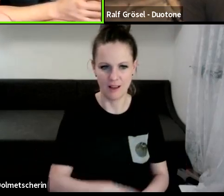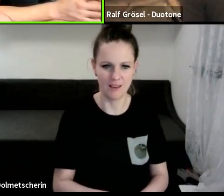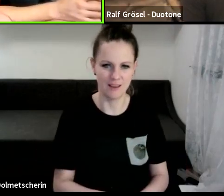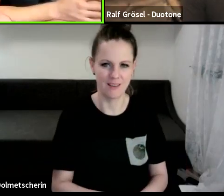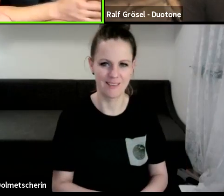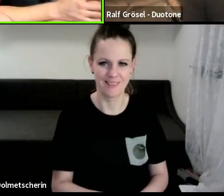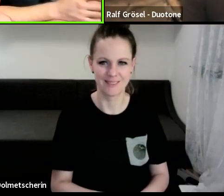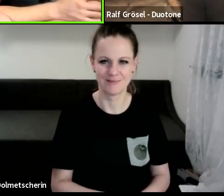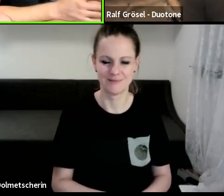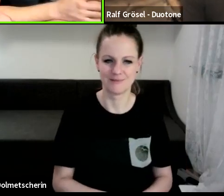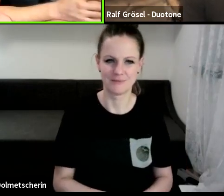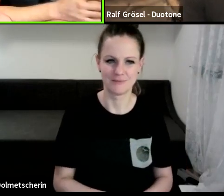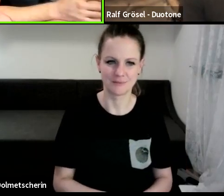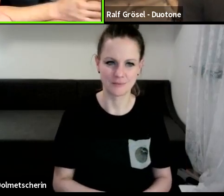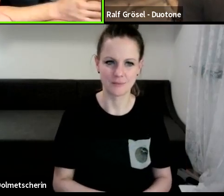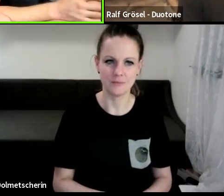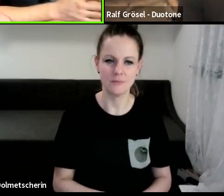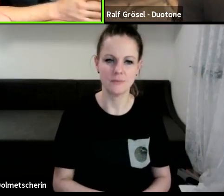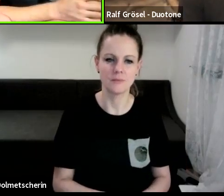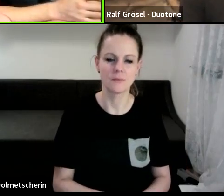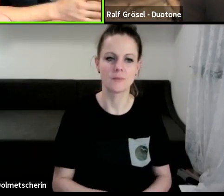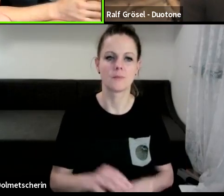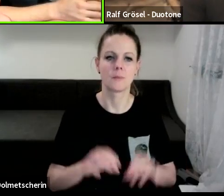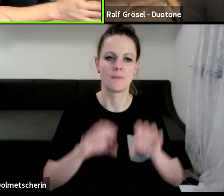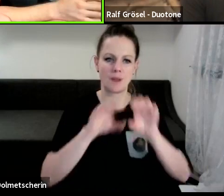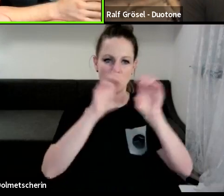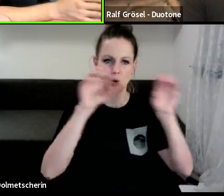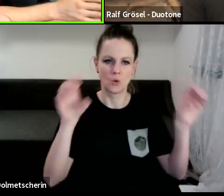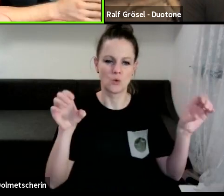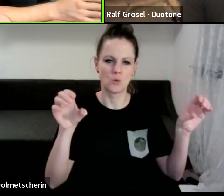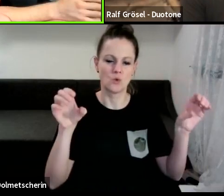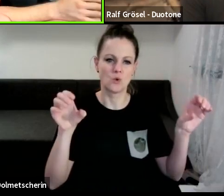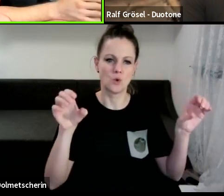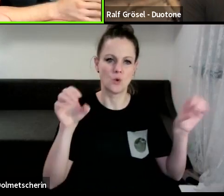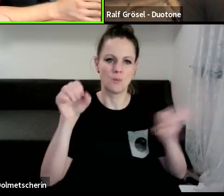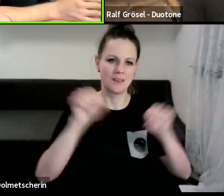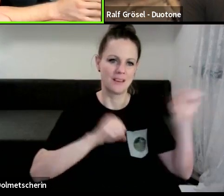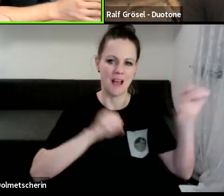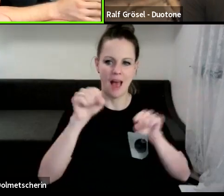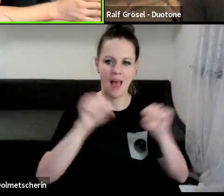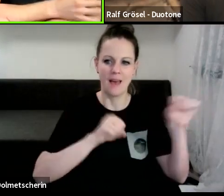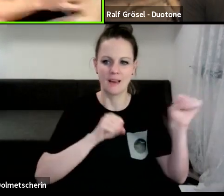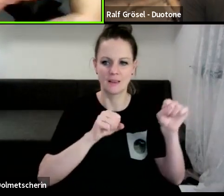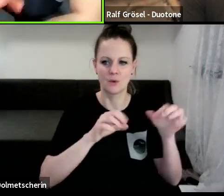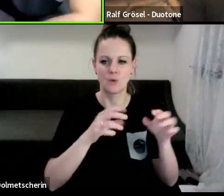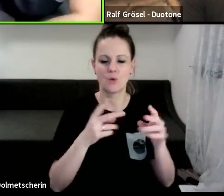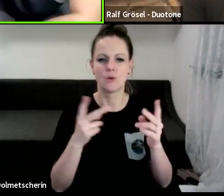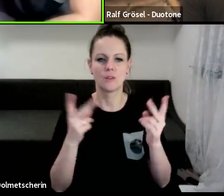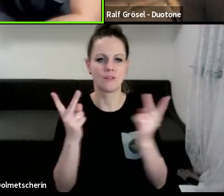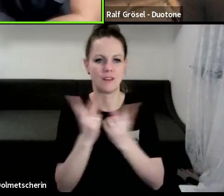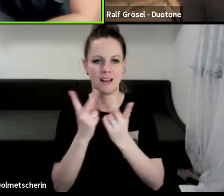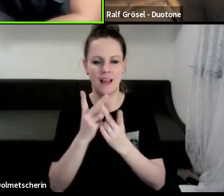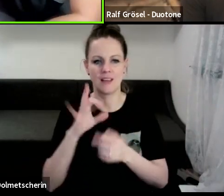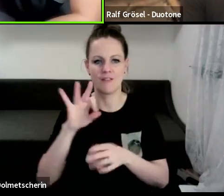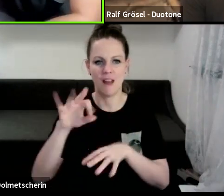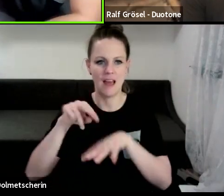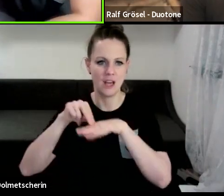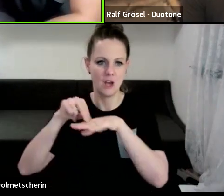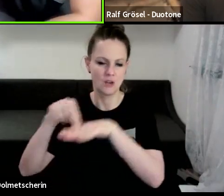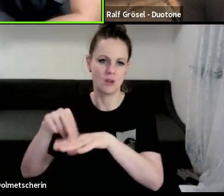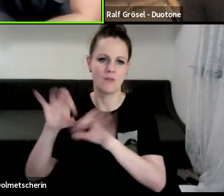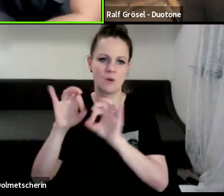Ob die Hangtime beim TubeKite wird nie so lang ausfallen wie bei einem Flysurfer Sonic oder also wie ein